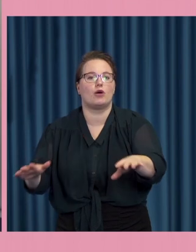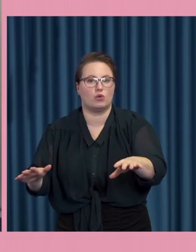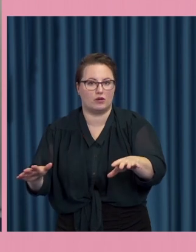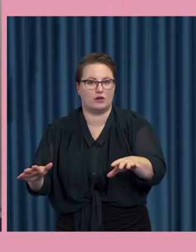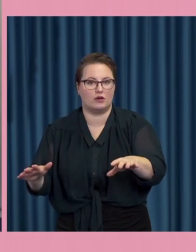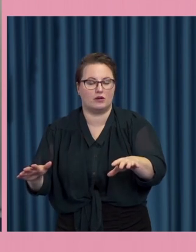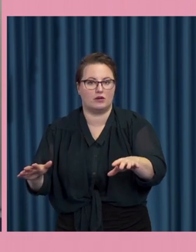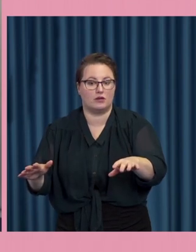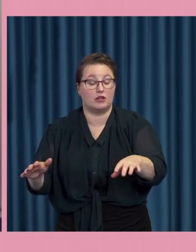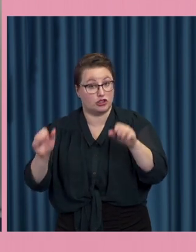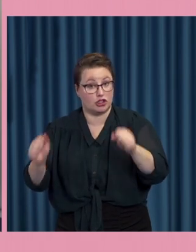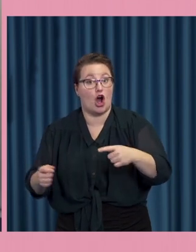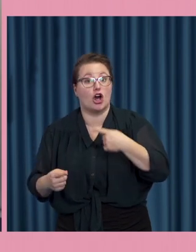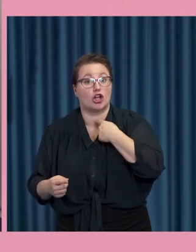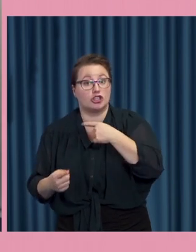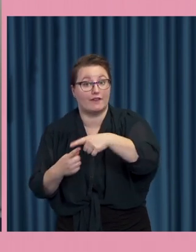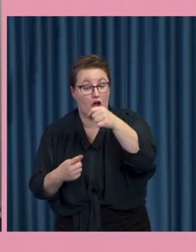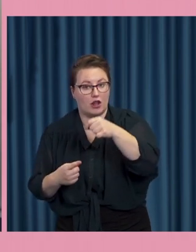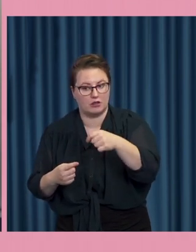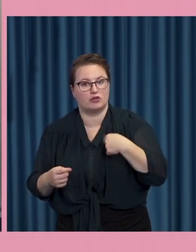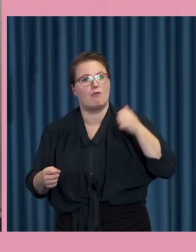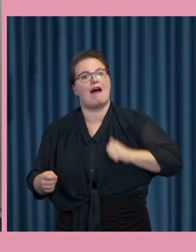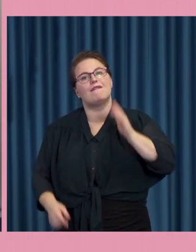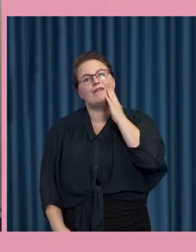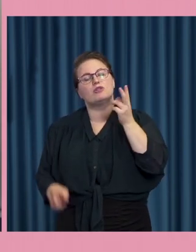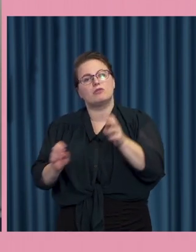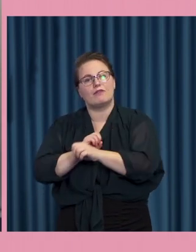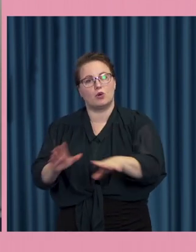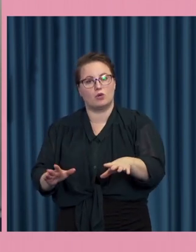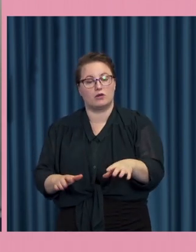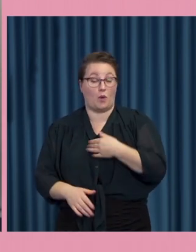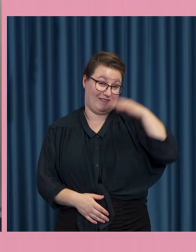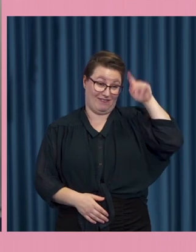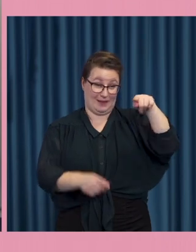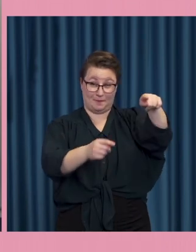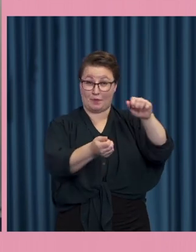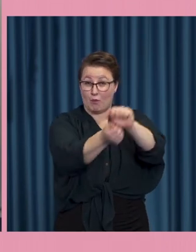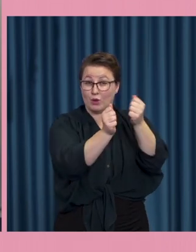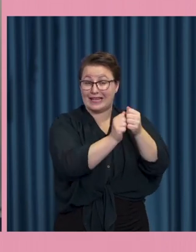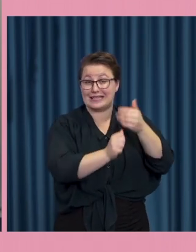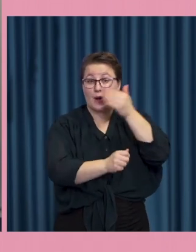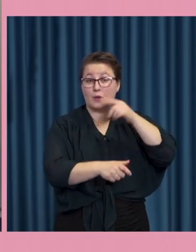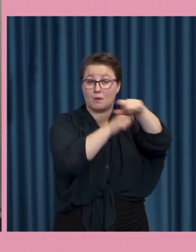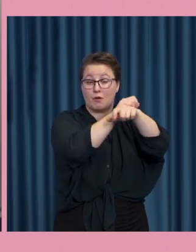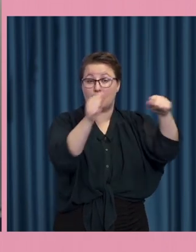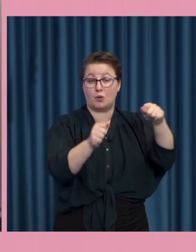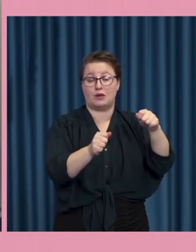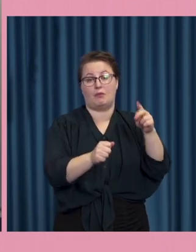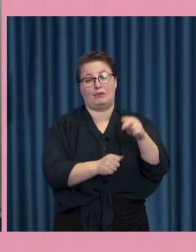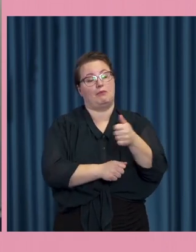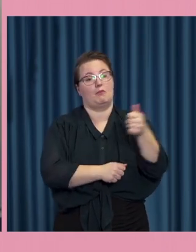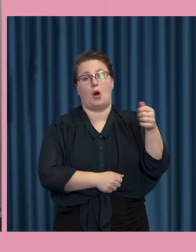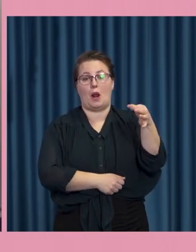inför valet och vi vet ju att ungdomsförbunden och politiska ungdomsförbunden de är ju bara en spillra av vad de har varit